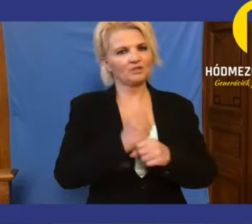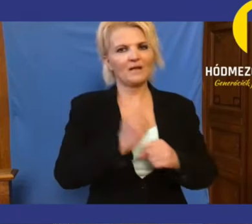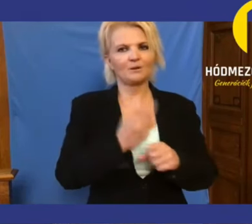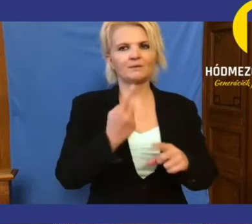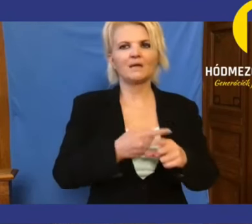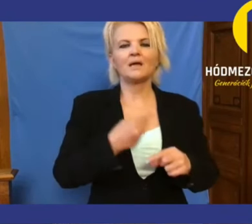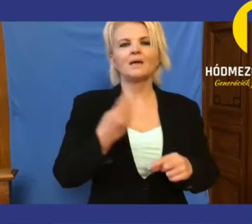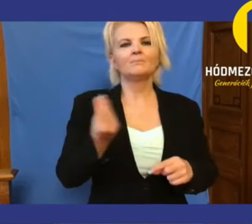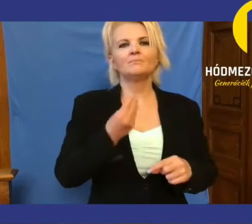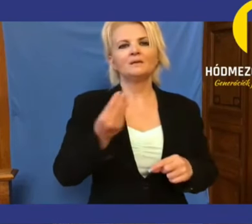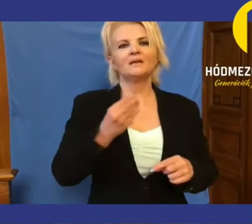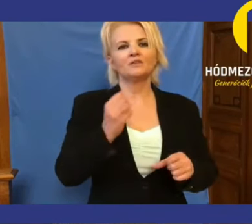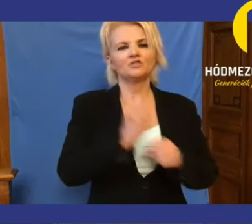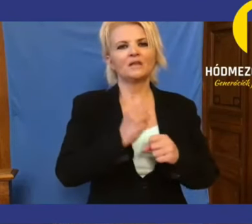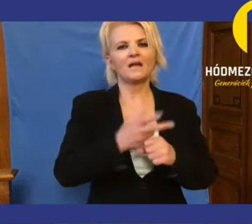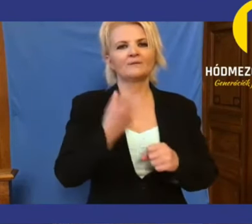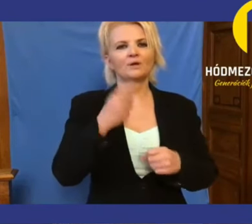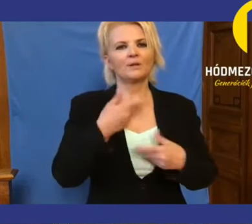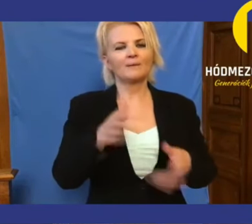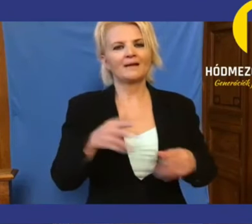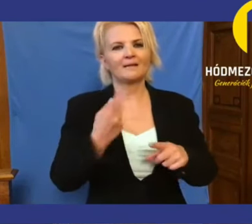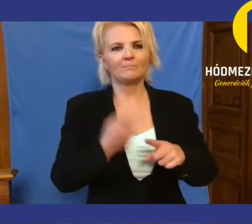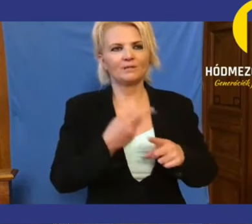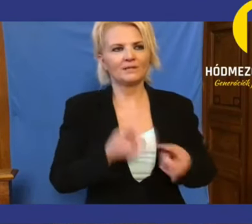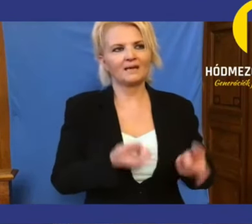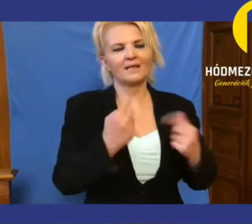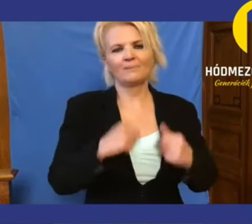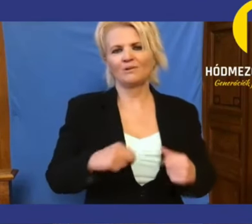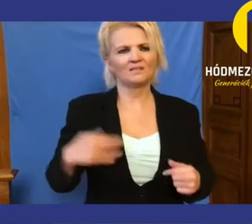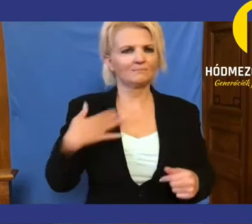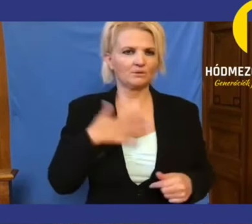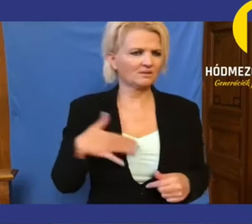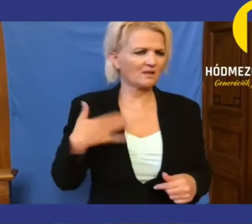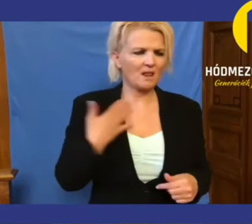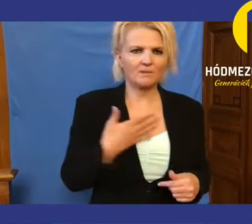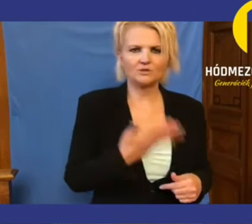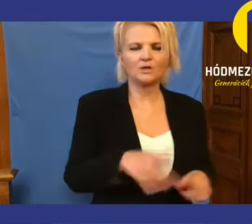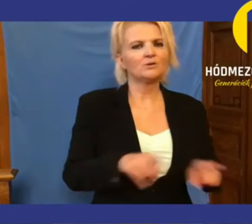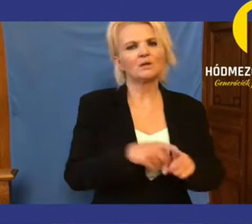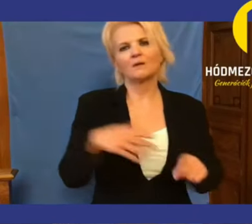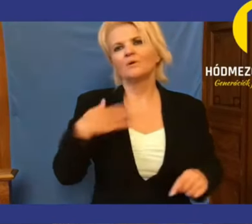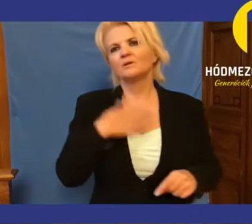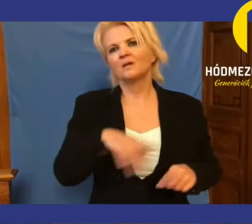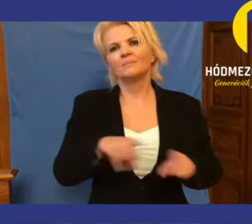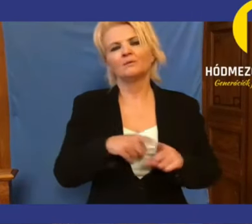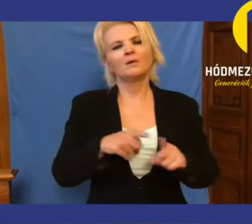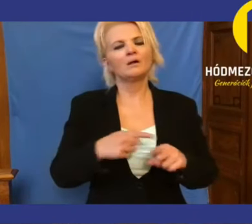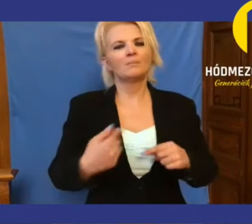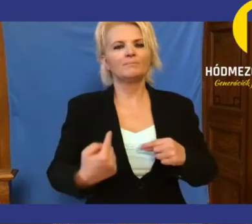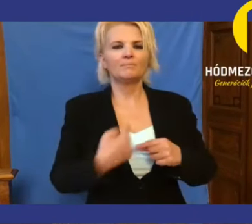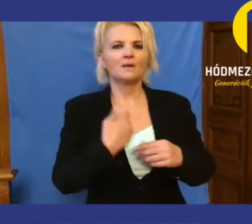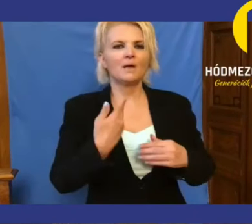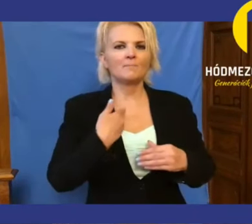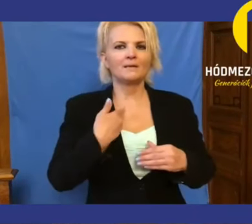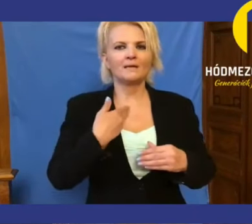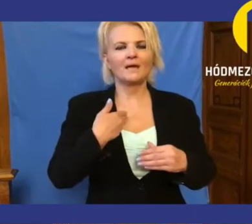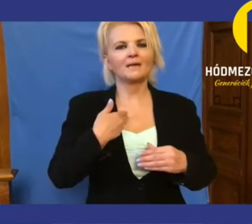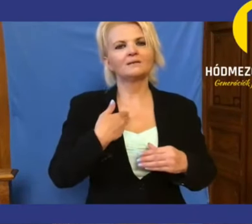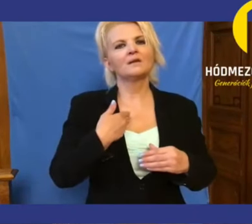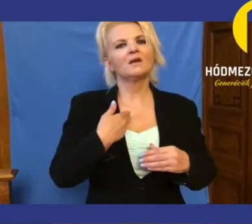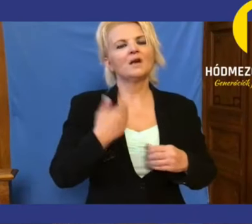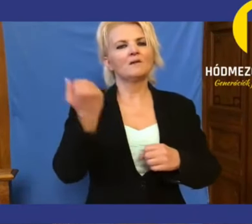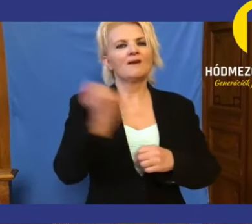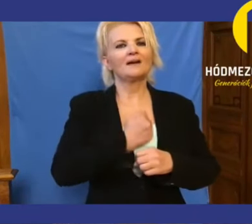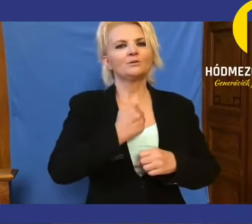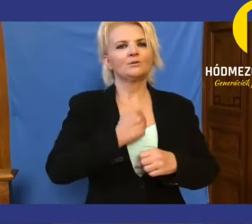csinált volna bárkit politikát ebből? Tamás, tehát ez annyira szánalmas, ez ugyanolyan szánalmas, mint amikor bennünket vádolnak azzal, hogy mi háborúba vinnék